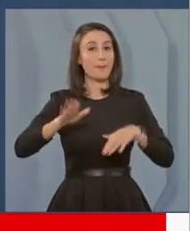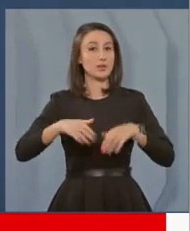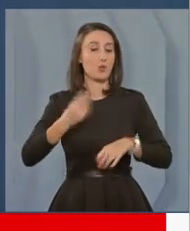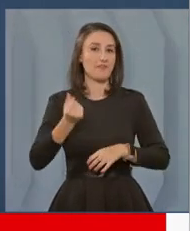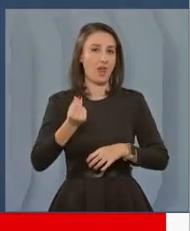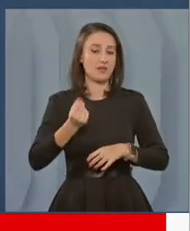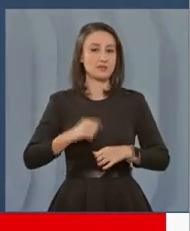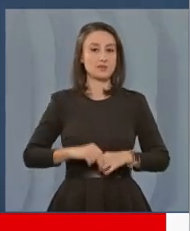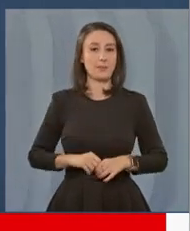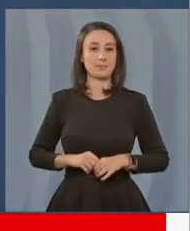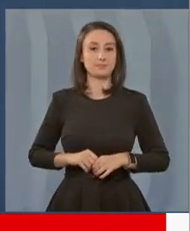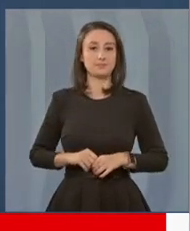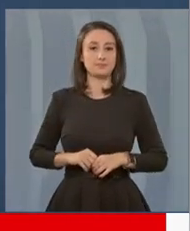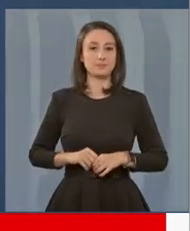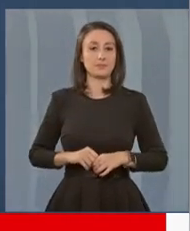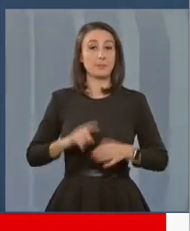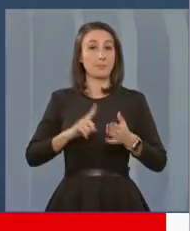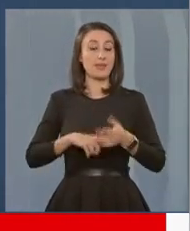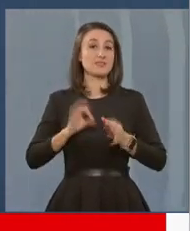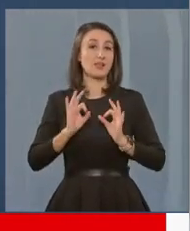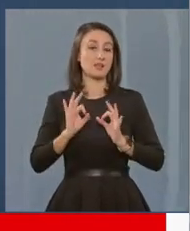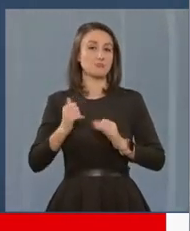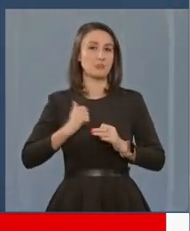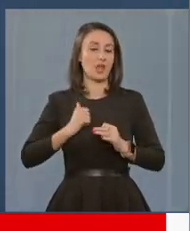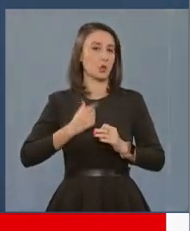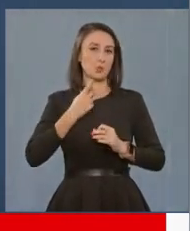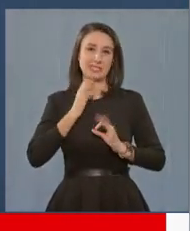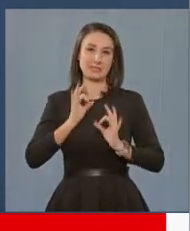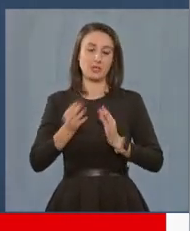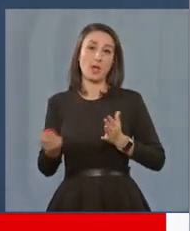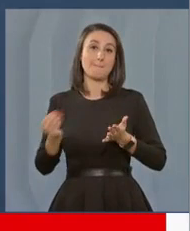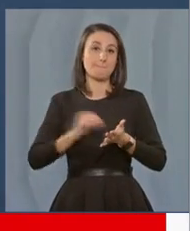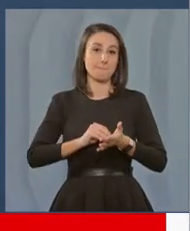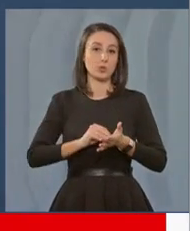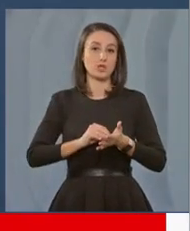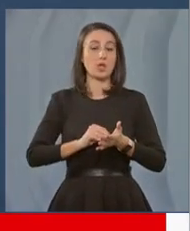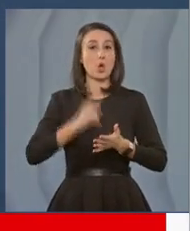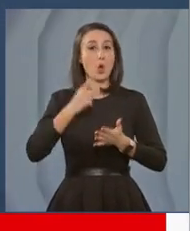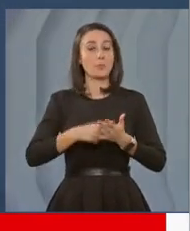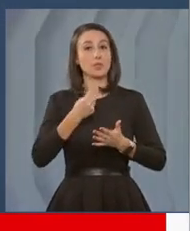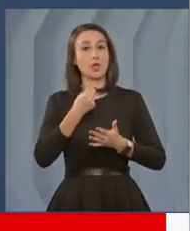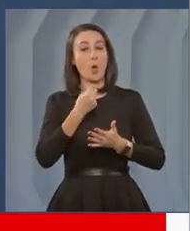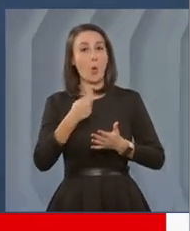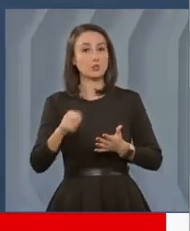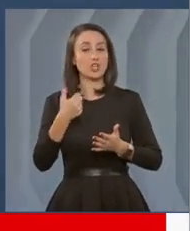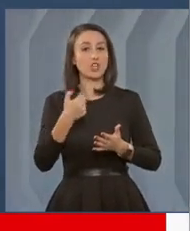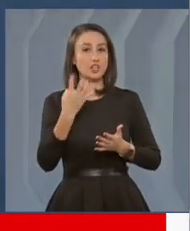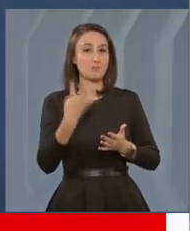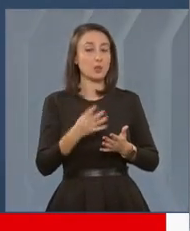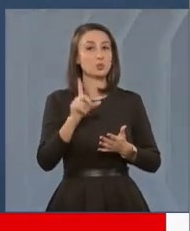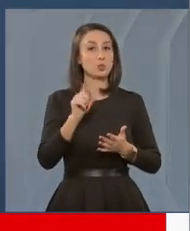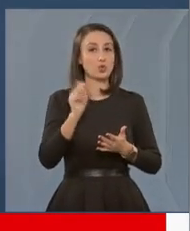Finanțe, în ceea ce privește pensiile militare care nu sunt speciale, ci instituite în 1864 la 20